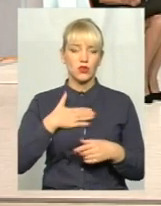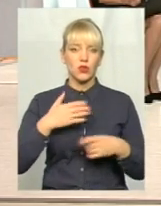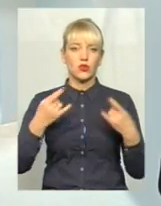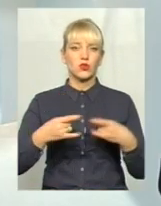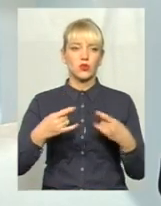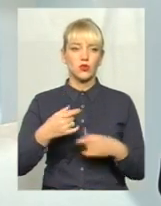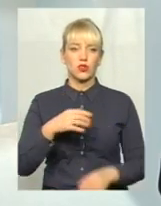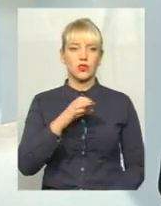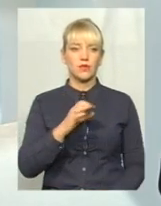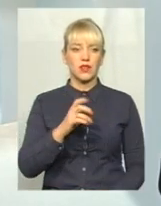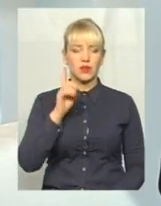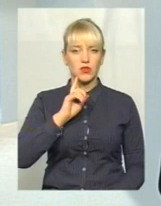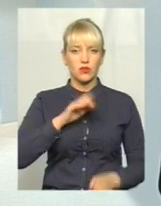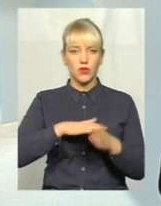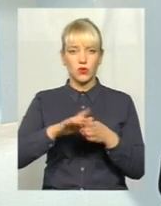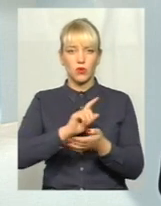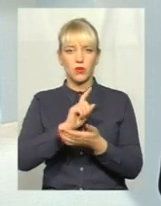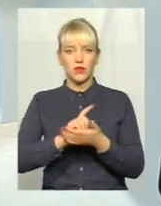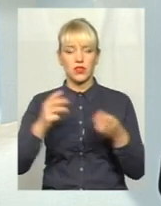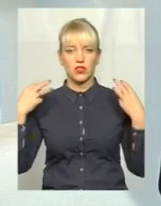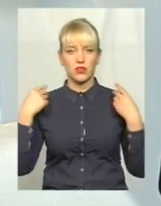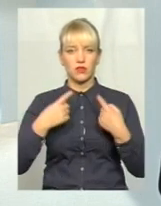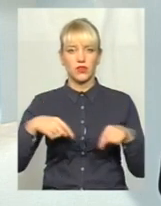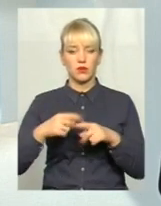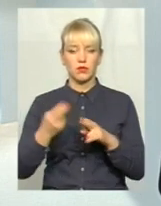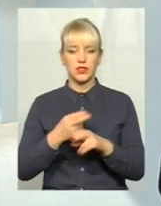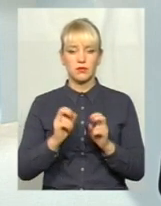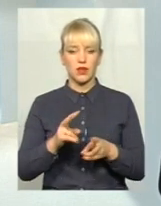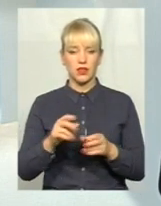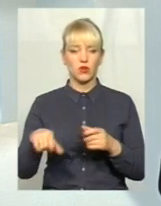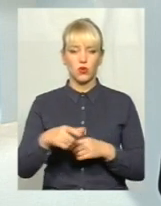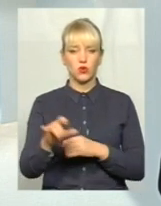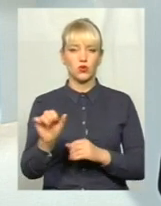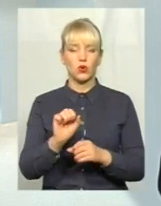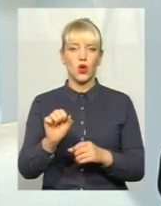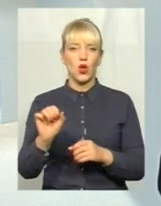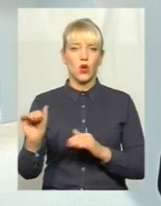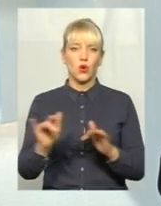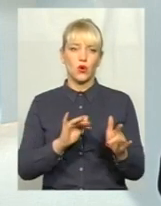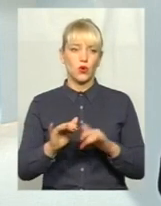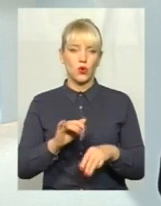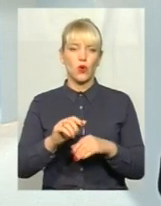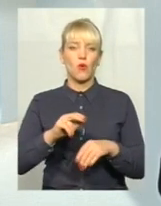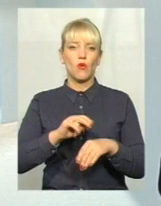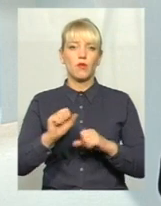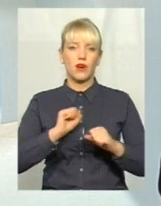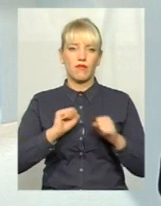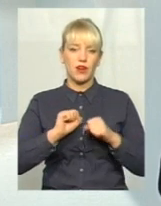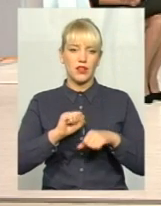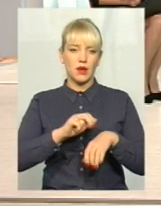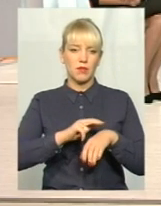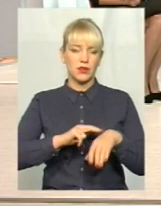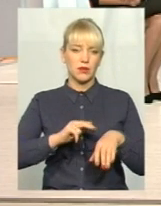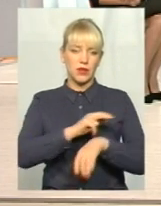Остапішин, тимчасово виконуючий обов'язки начальника відділу безпеки дорожнього руху управління патрульної поліції Хмельницькій області. Майор поліції.